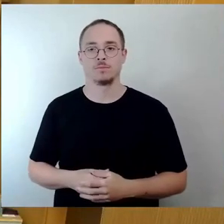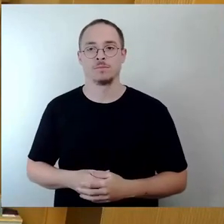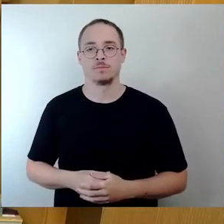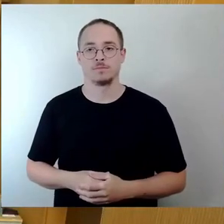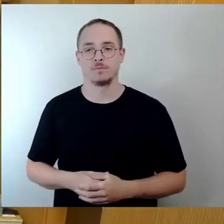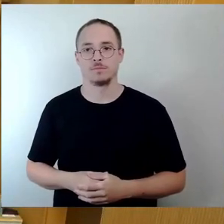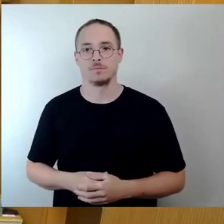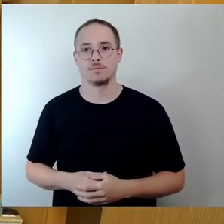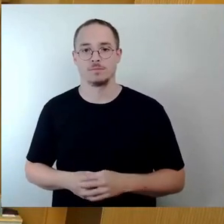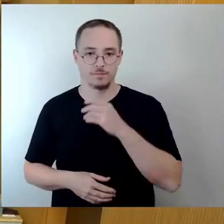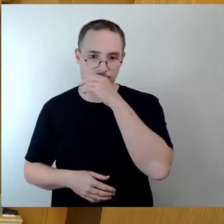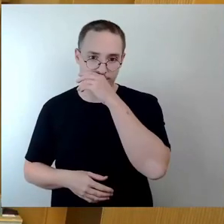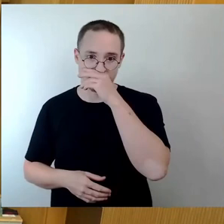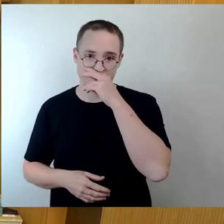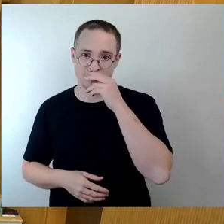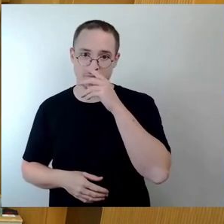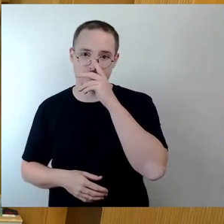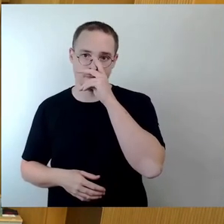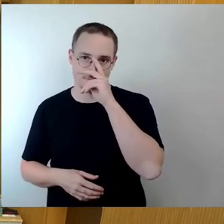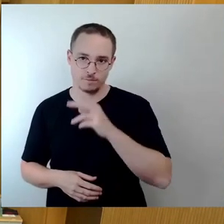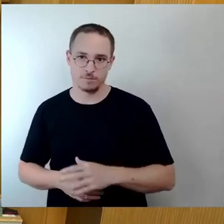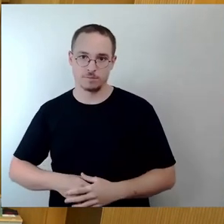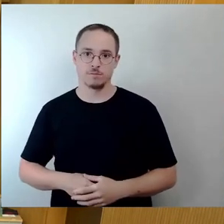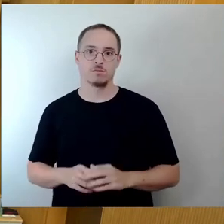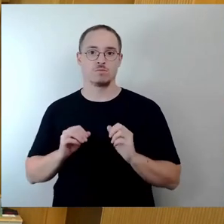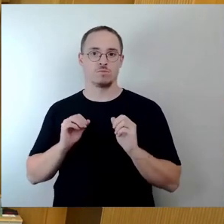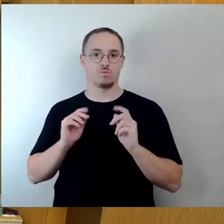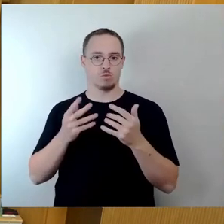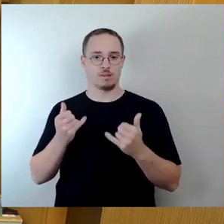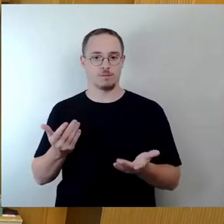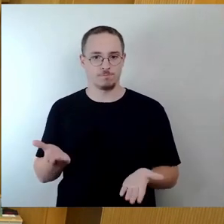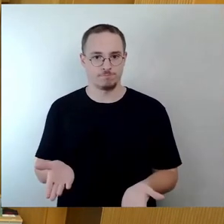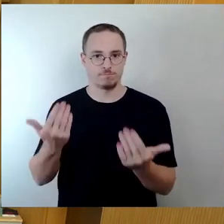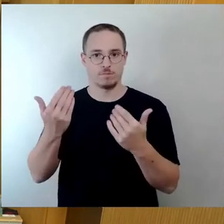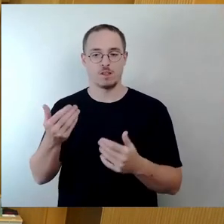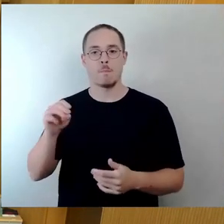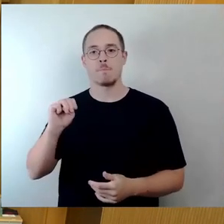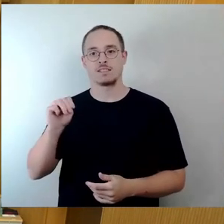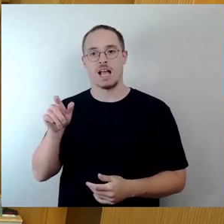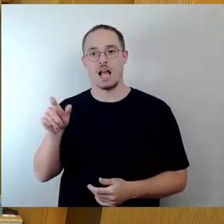Dann würde jetzt Max Aschenbach anarbeitet sein. Danke.